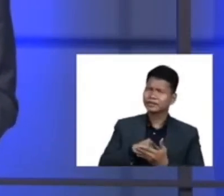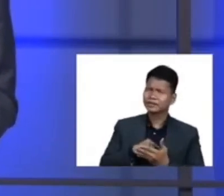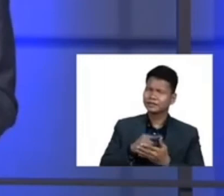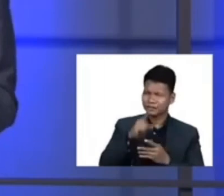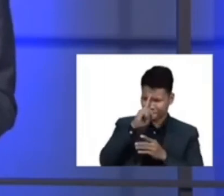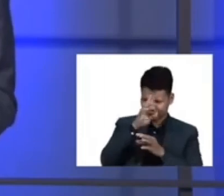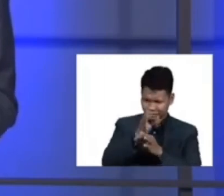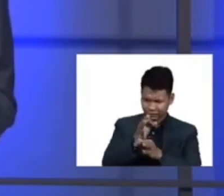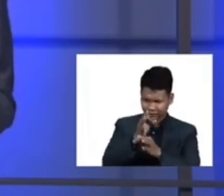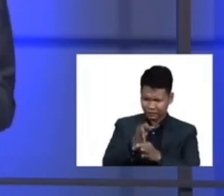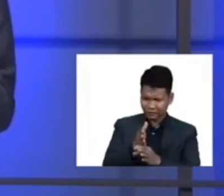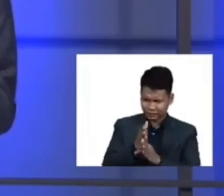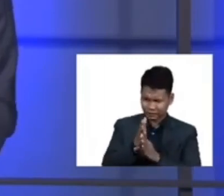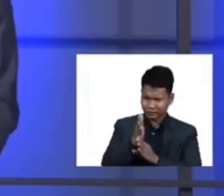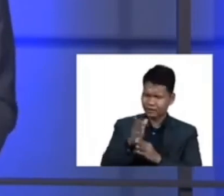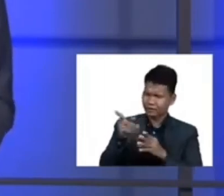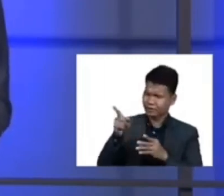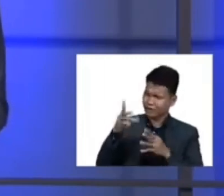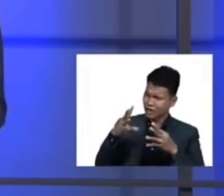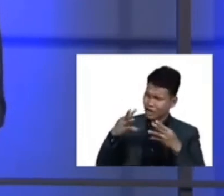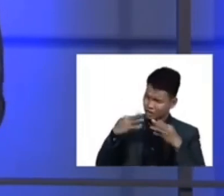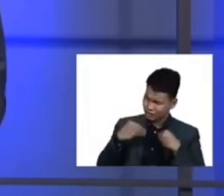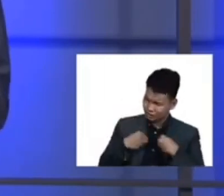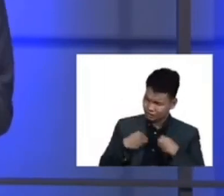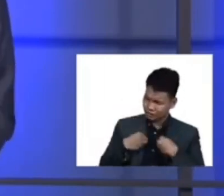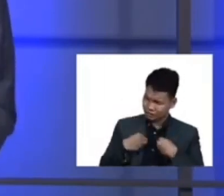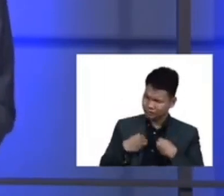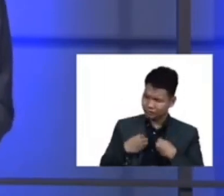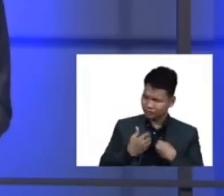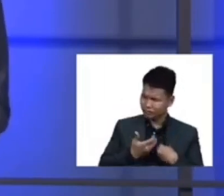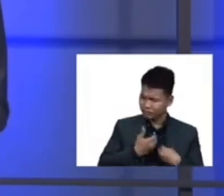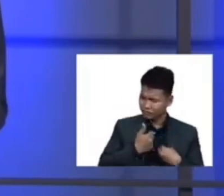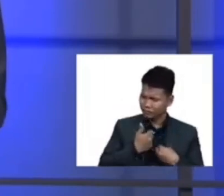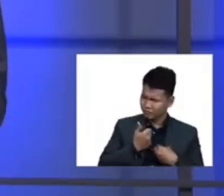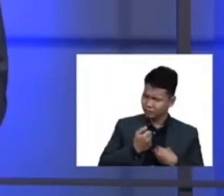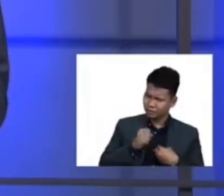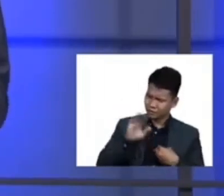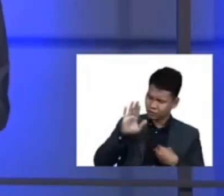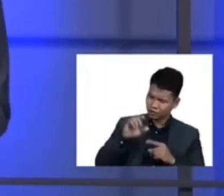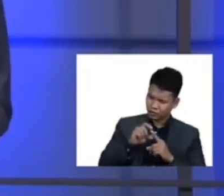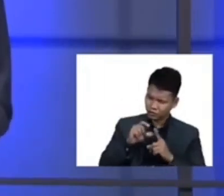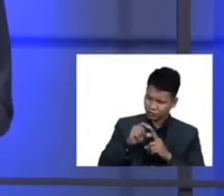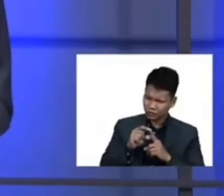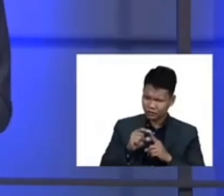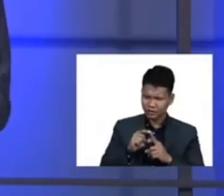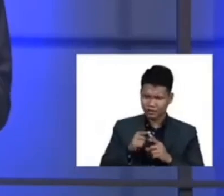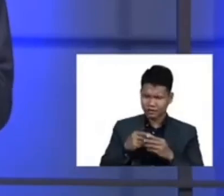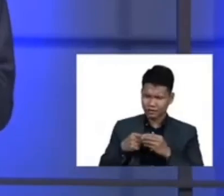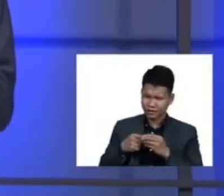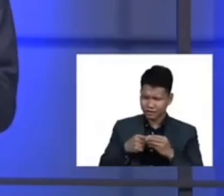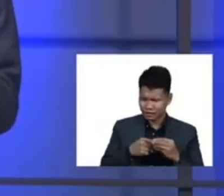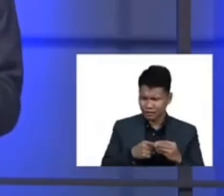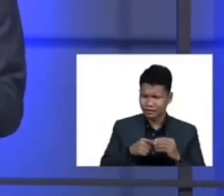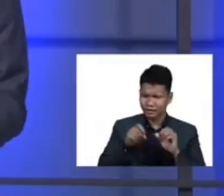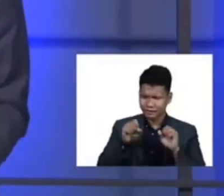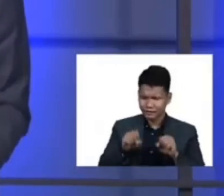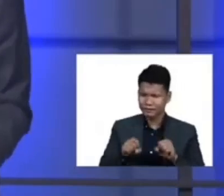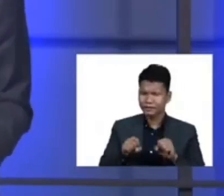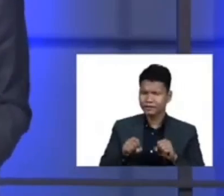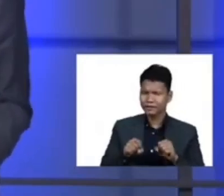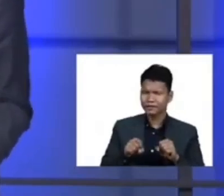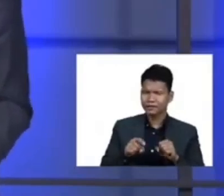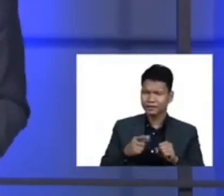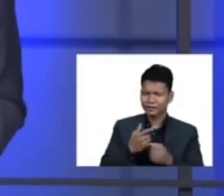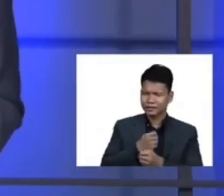help us to accept you to accept your words as our guide and accept